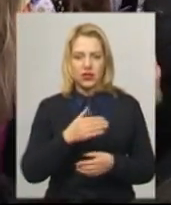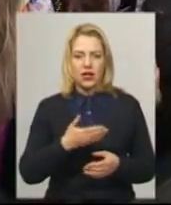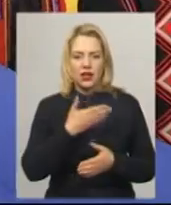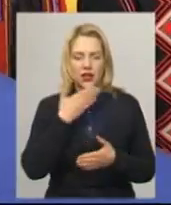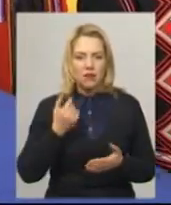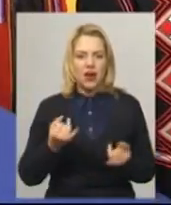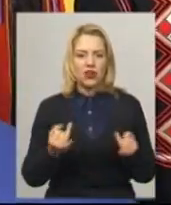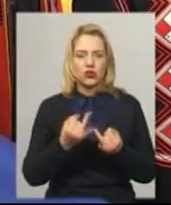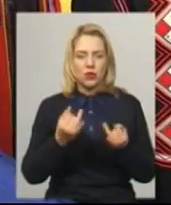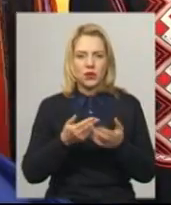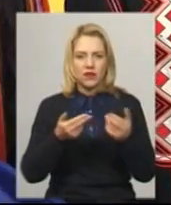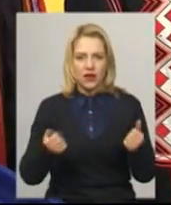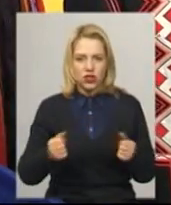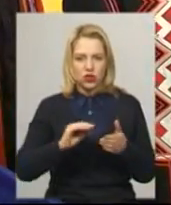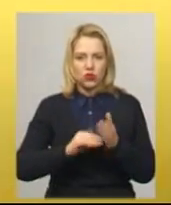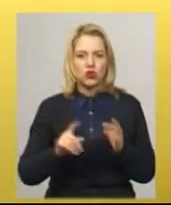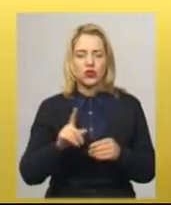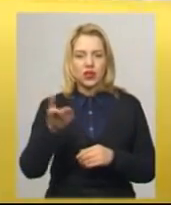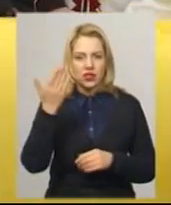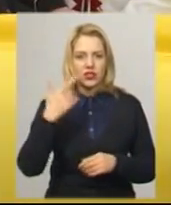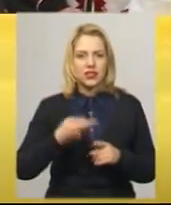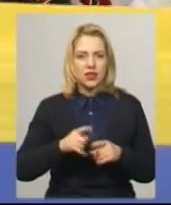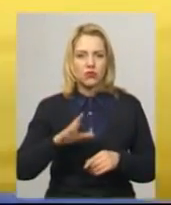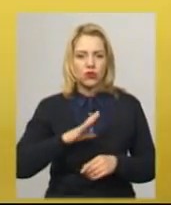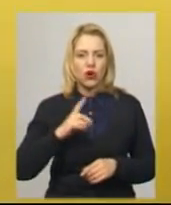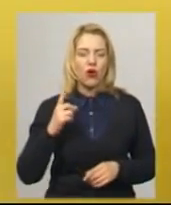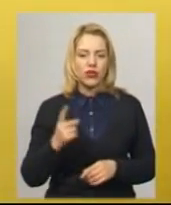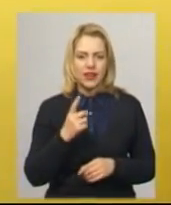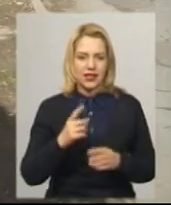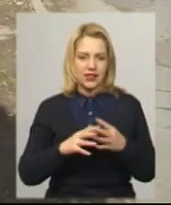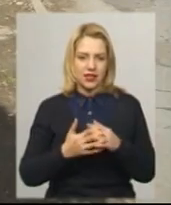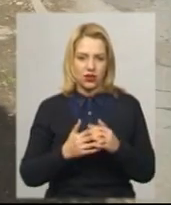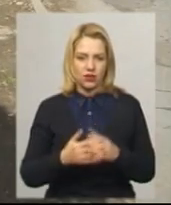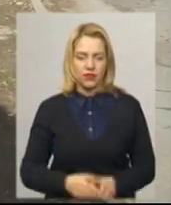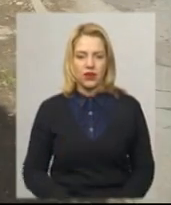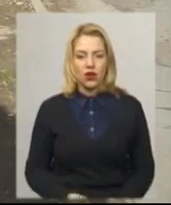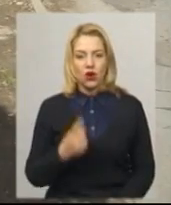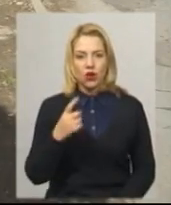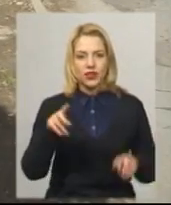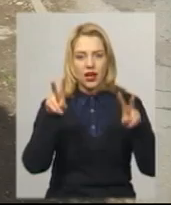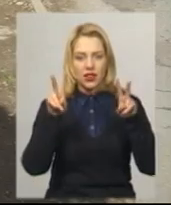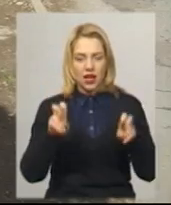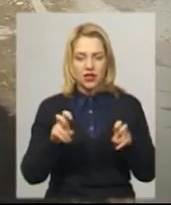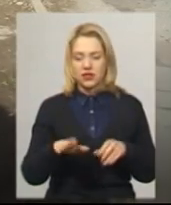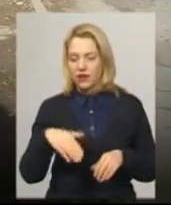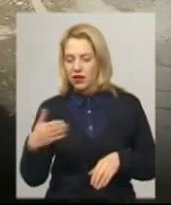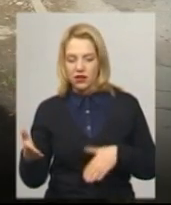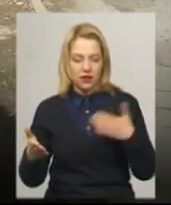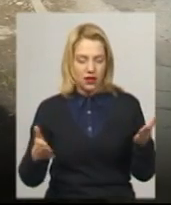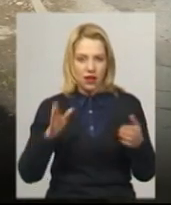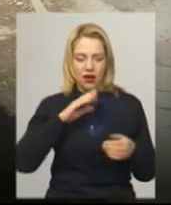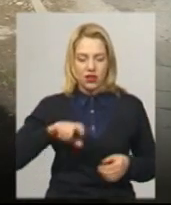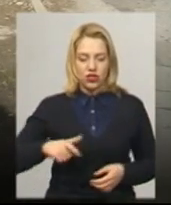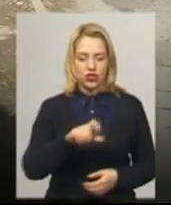підтверджених довідок, що це колись було одне село, каже історик та журналіст Тернополя Михайло Яремишин. Одна назва по двох берегах Збруча свідчить про те, що